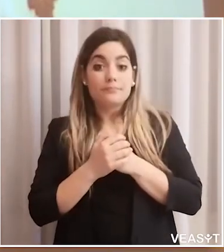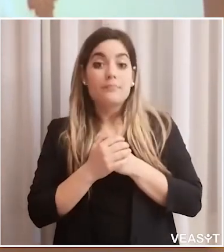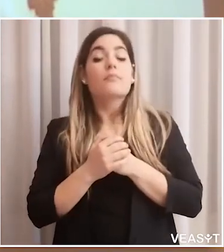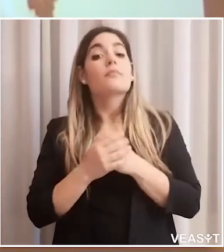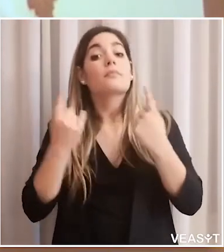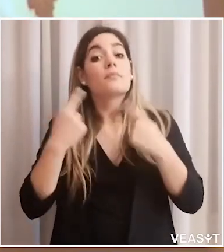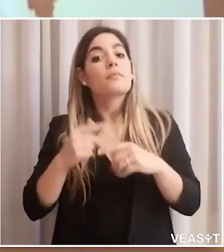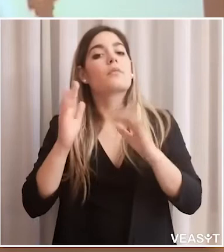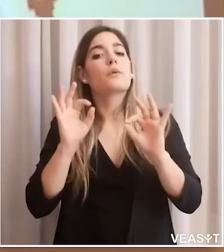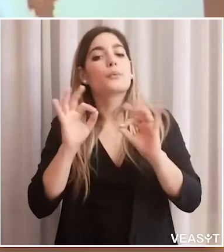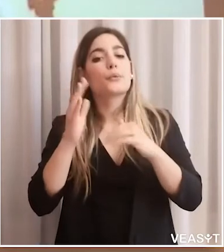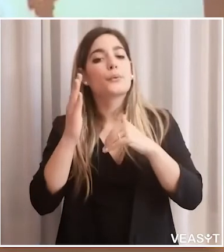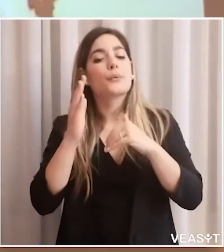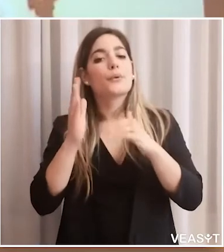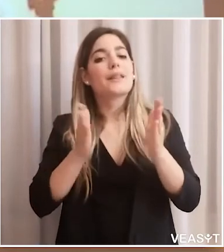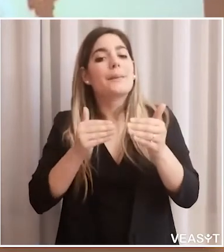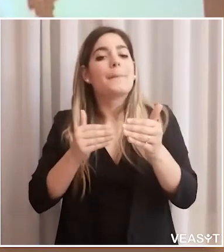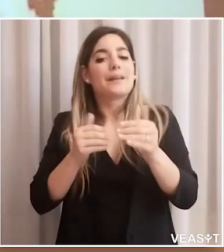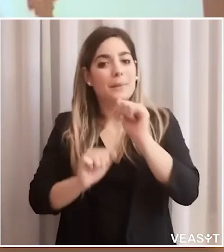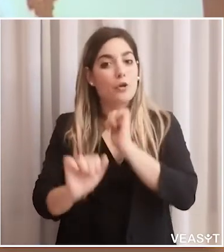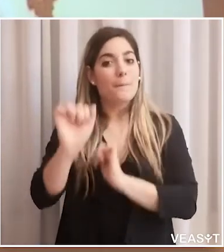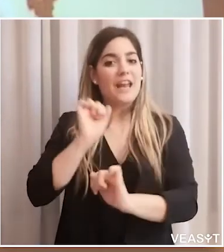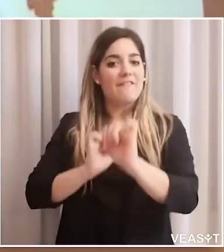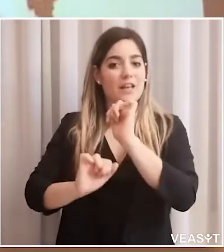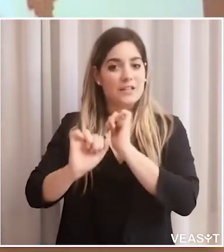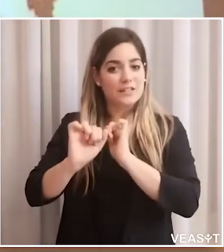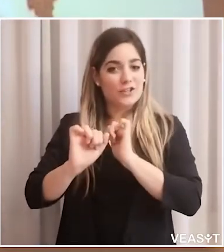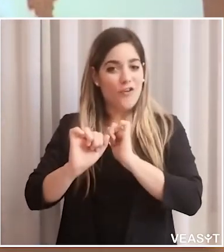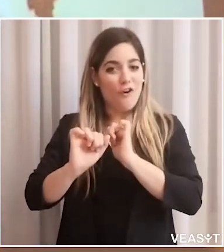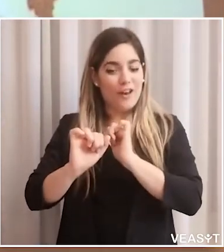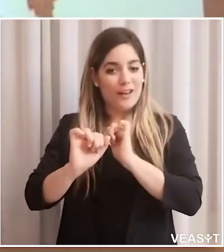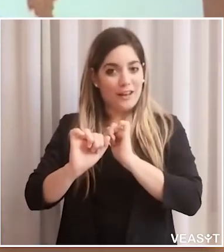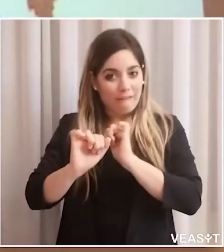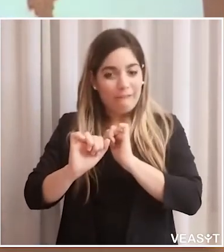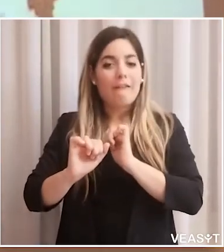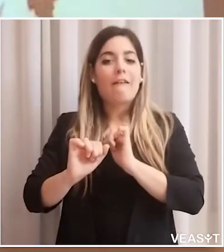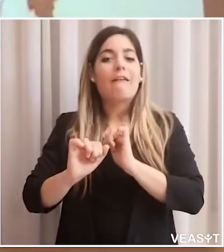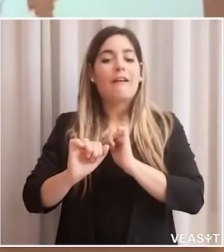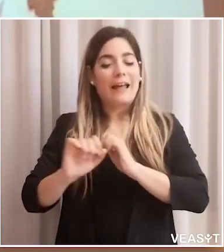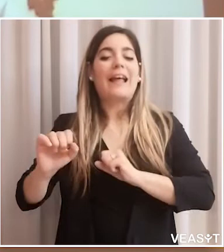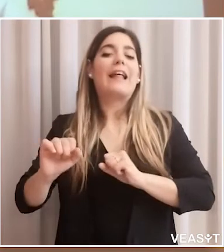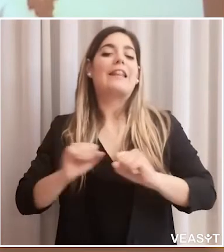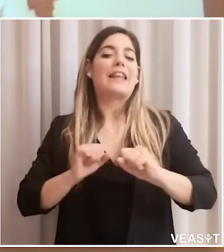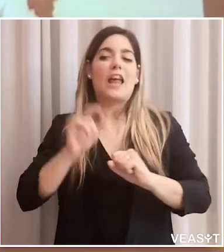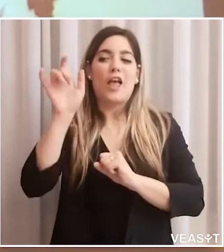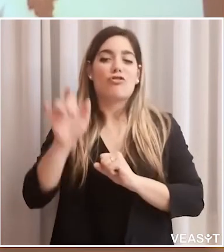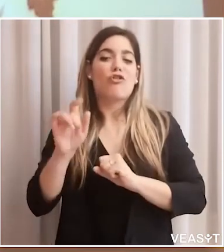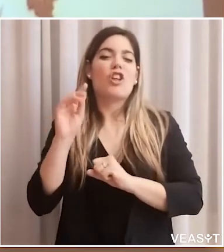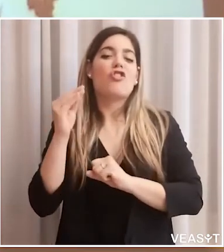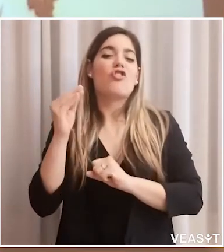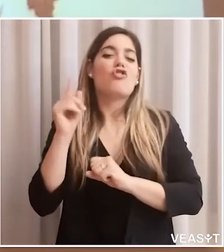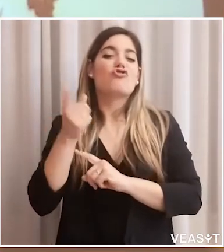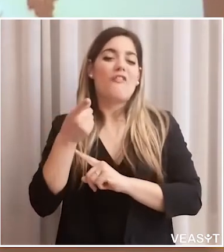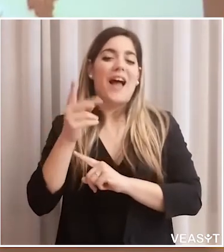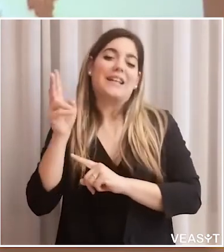dell'unità semplice dipartimentale della vita motoria, una struttura che apprendisce direttamente al